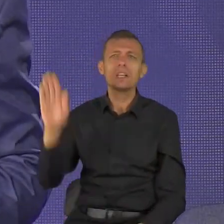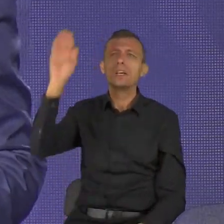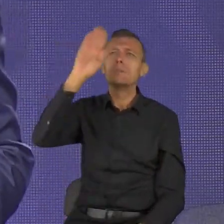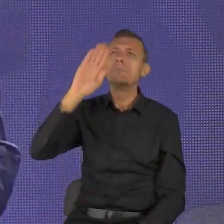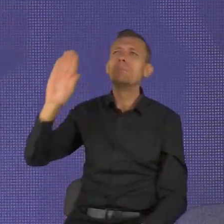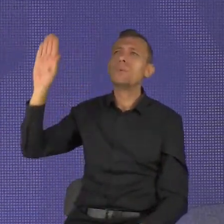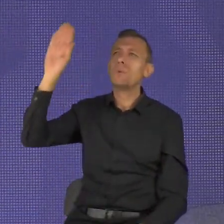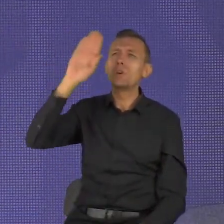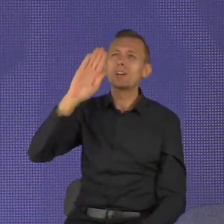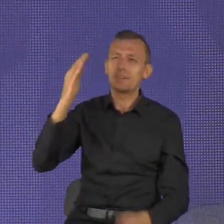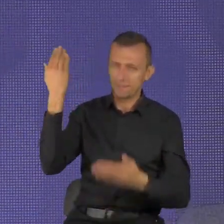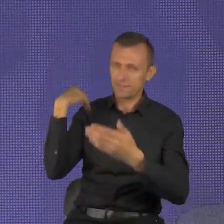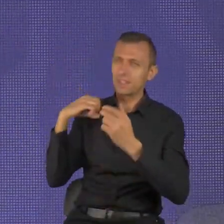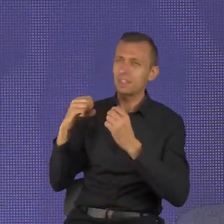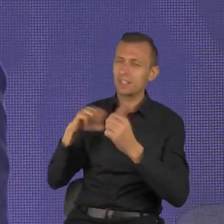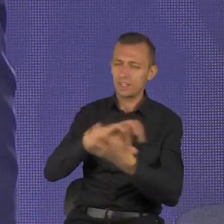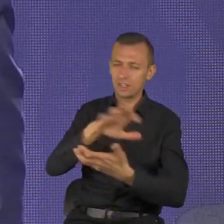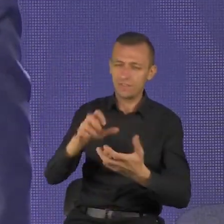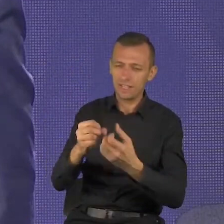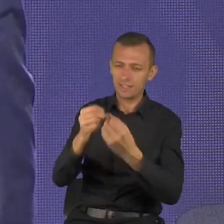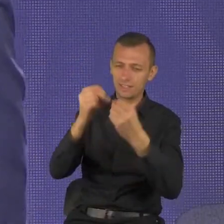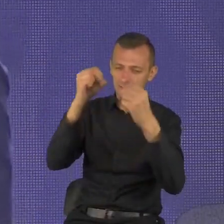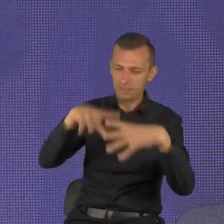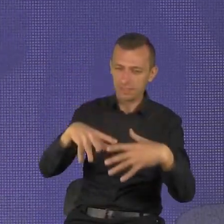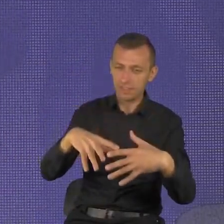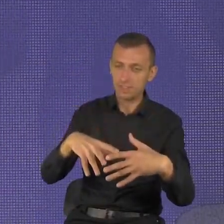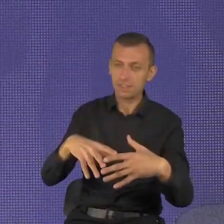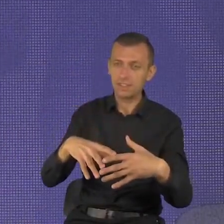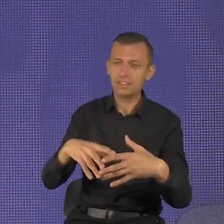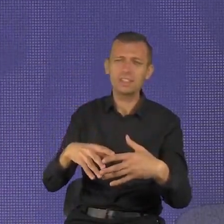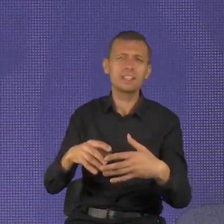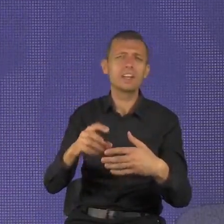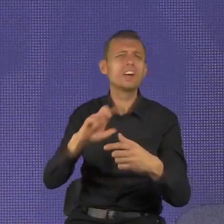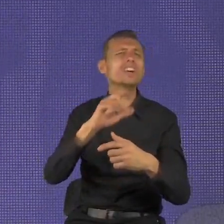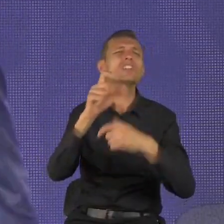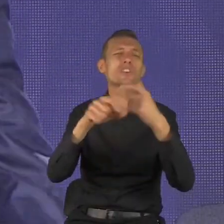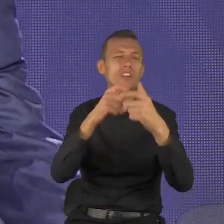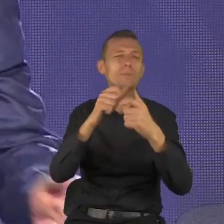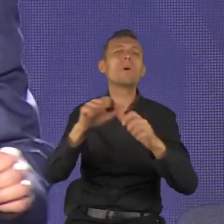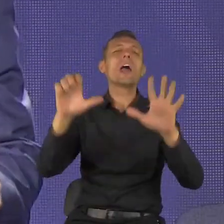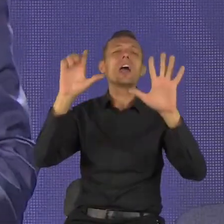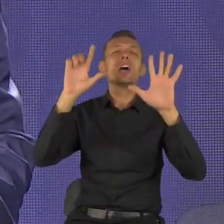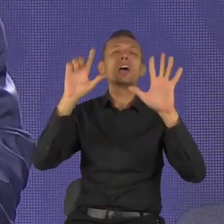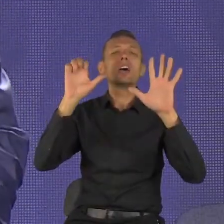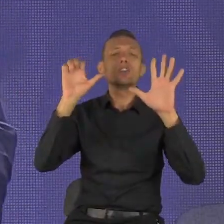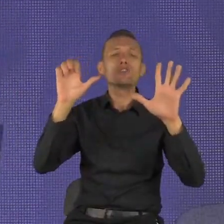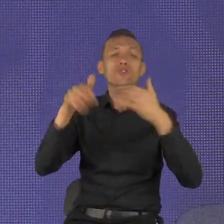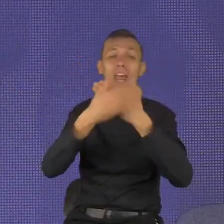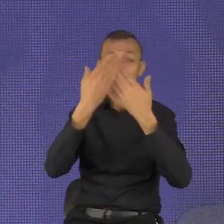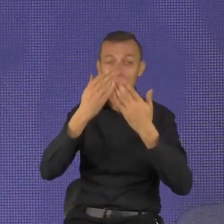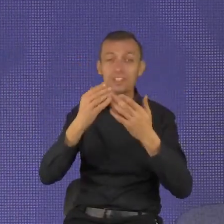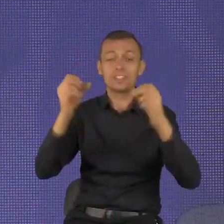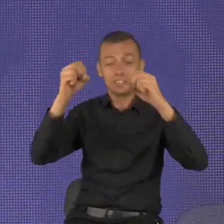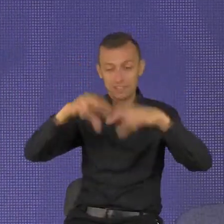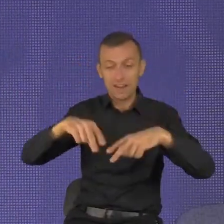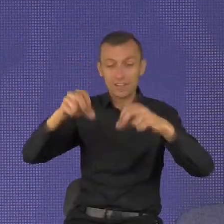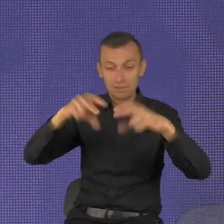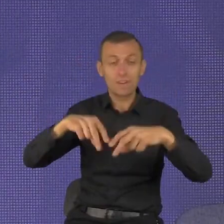dnia i nie dlatego, że był zmęczony, bo Bóg się nie męczy, odpocząłby dać nam przykład i powiedział, chcę, abyście tak robili.